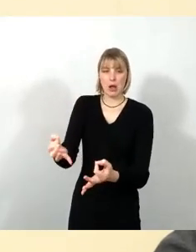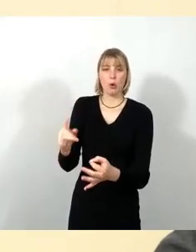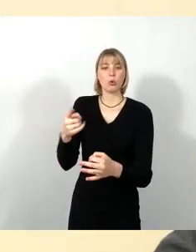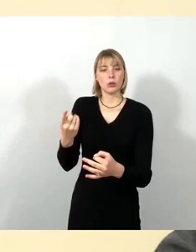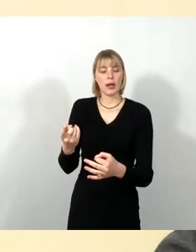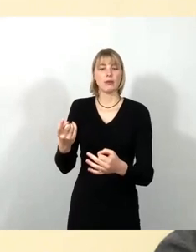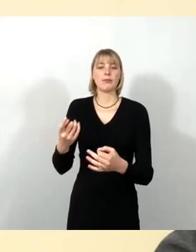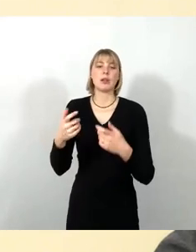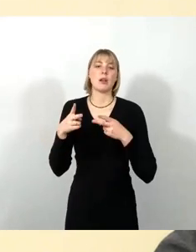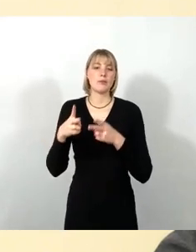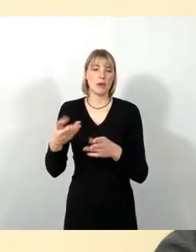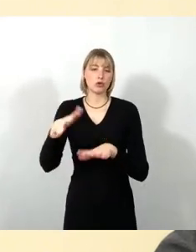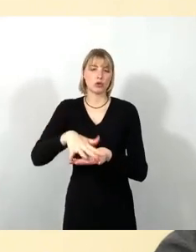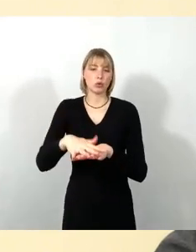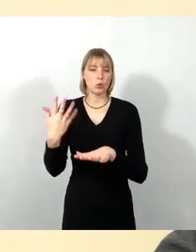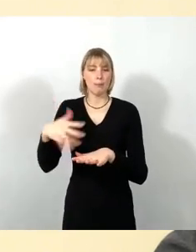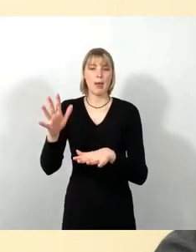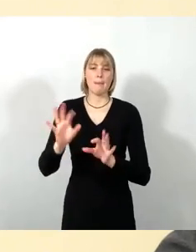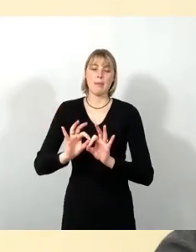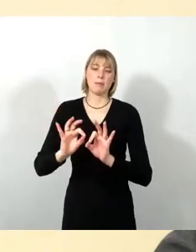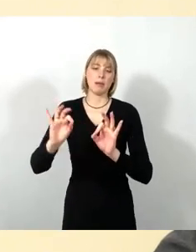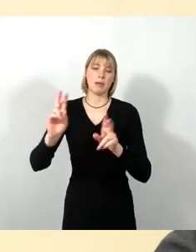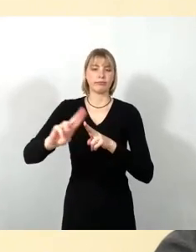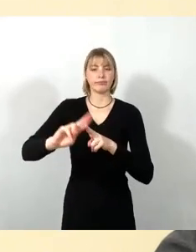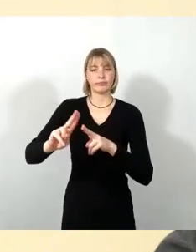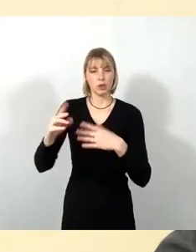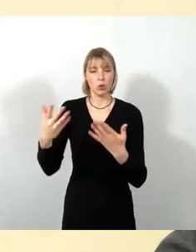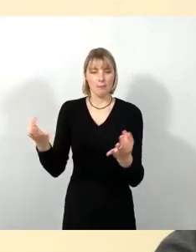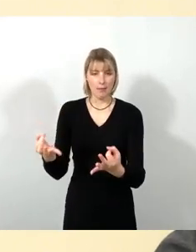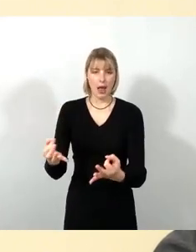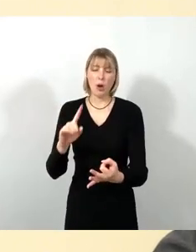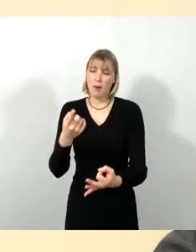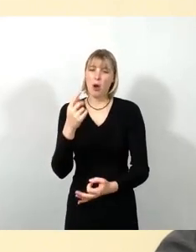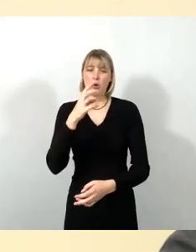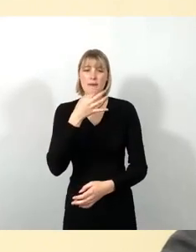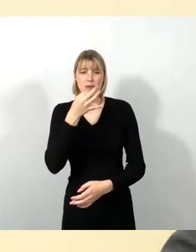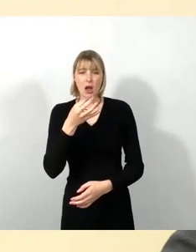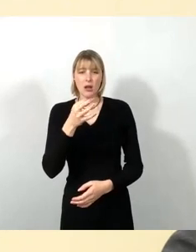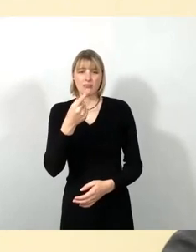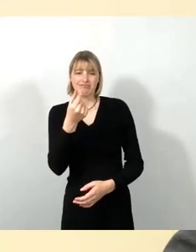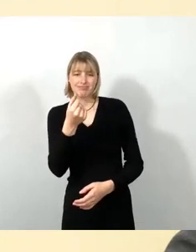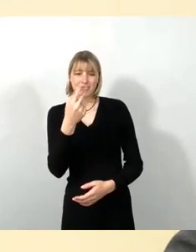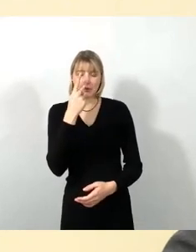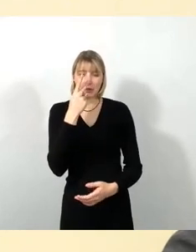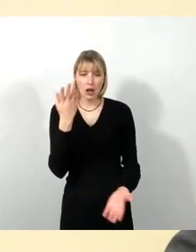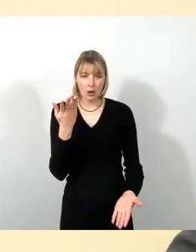aufzusatteln und nicht noch einen Standort anzumieten. Auch das ist ja auch mal eine Kostenfrage. Hier geht es darum, Synergien herzustellen.